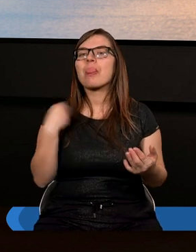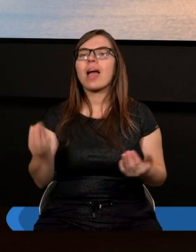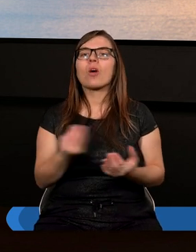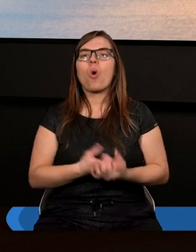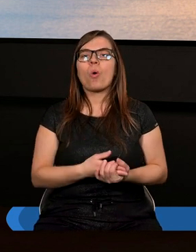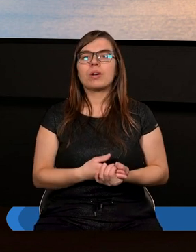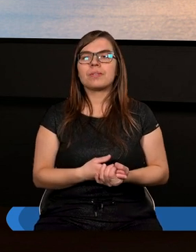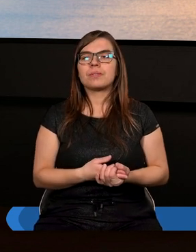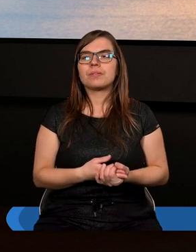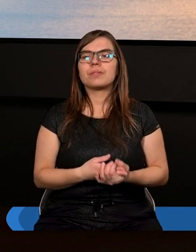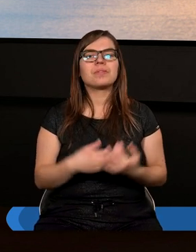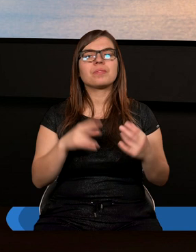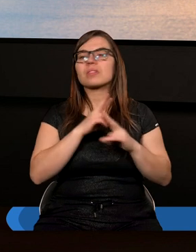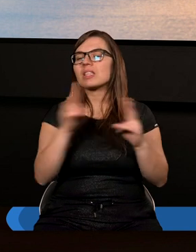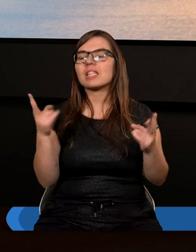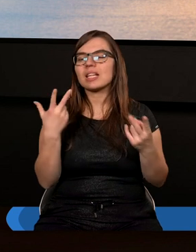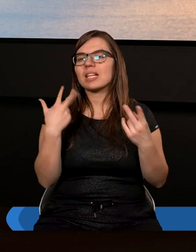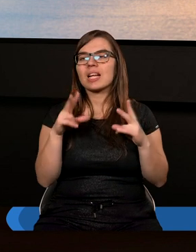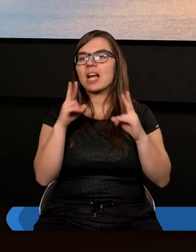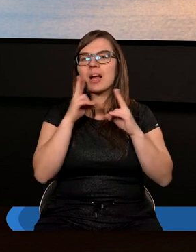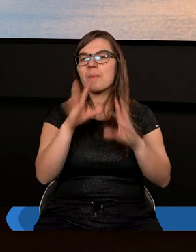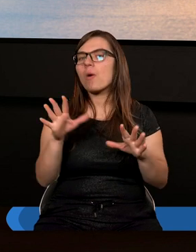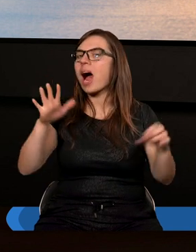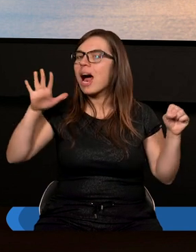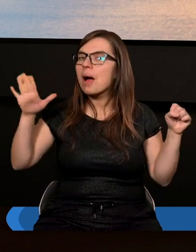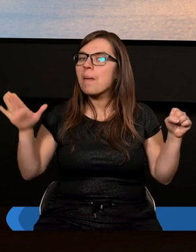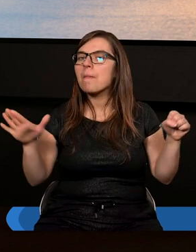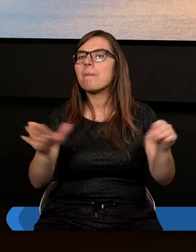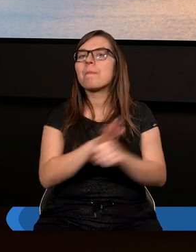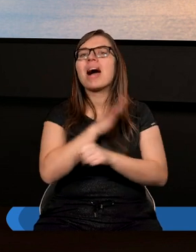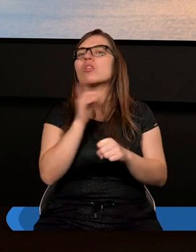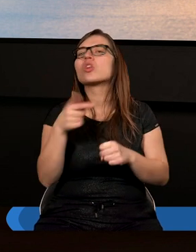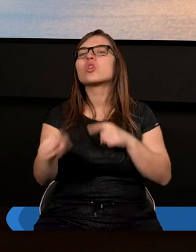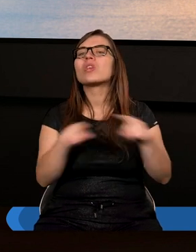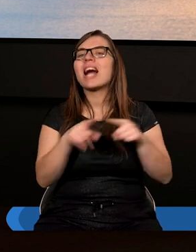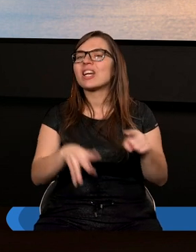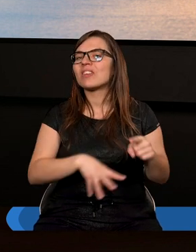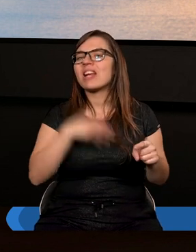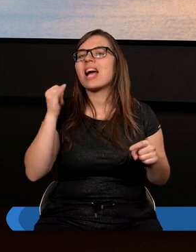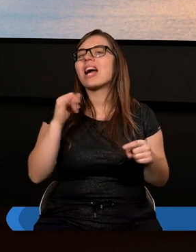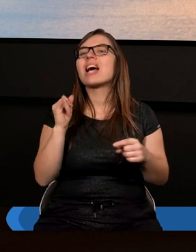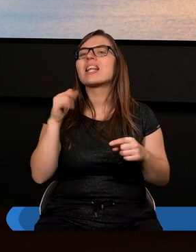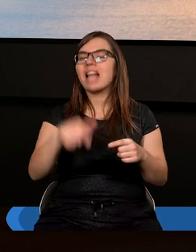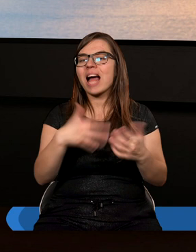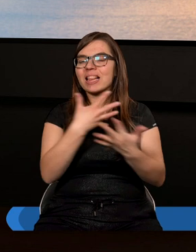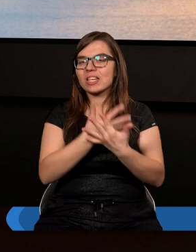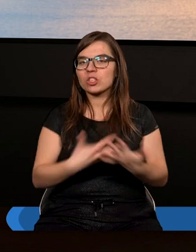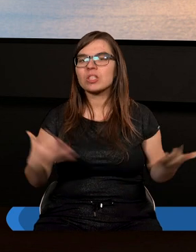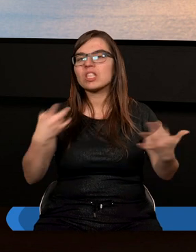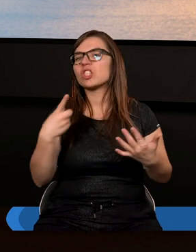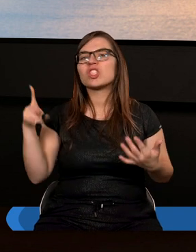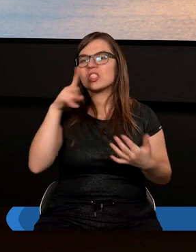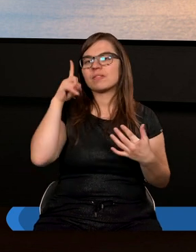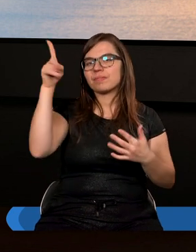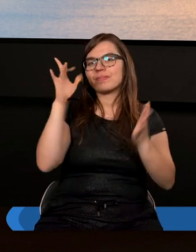Nikt nie pokazał pełniej, co to znaczy świętość na tej ziemi niż Jezus